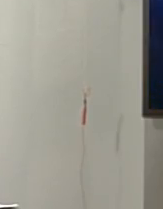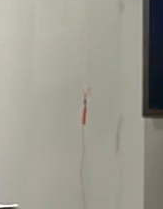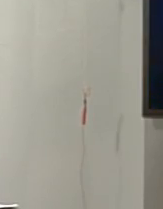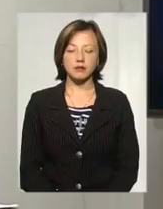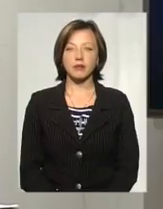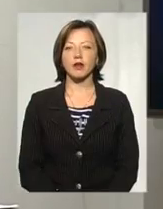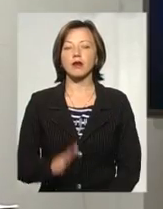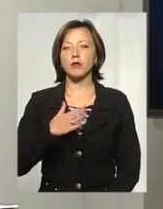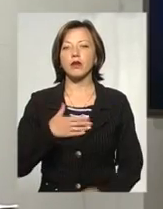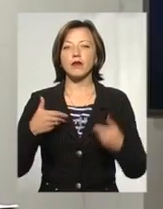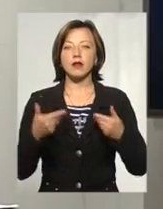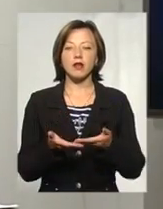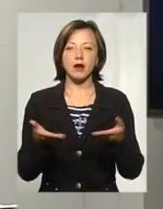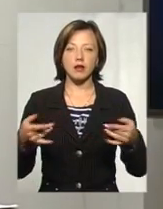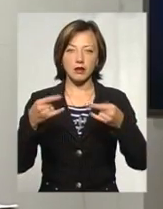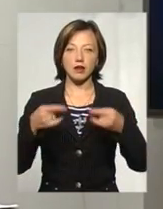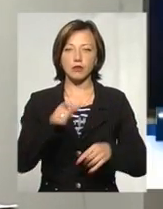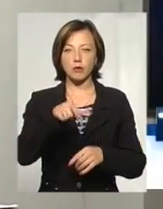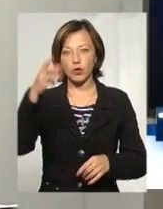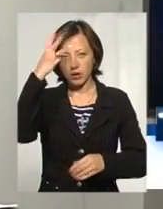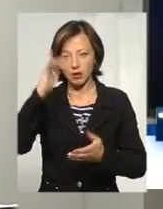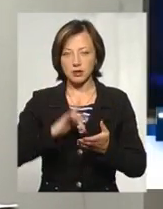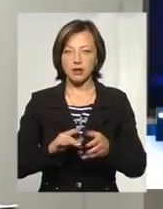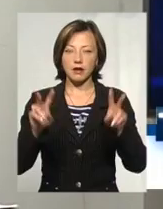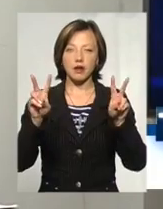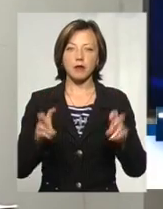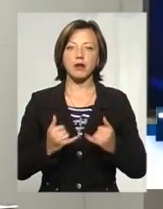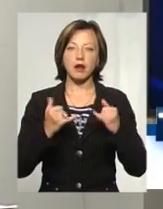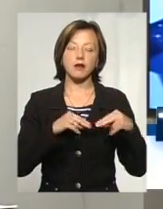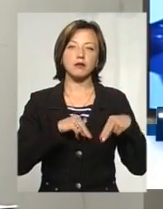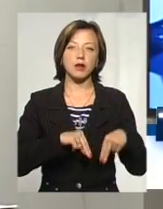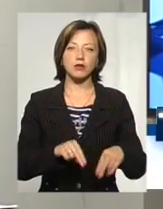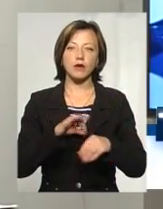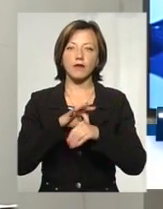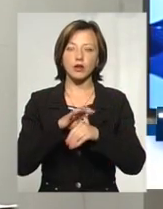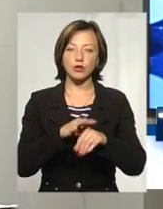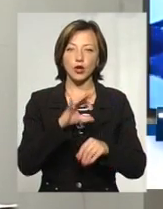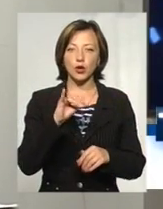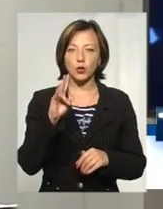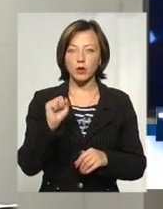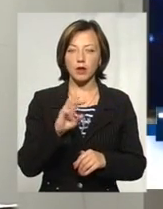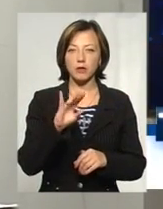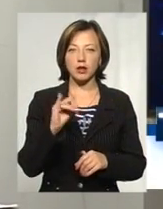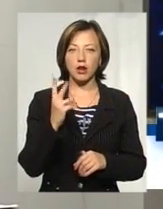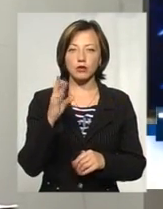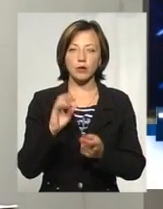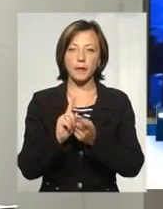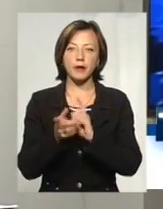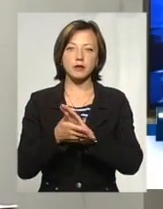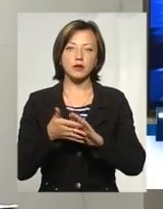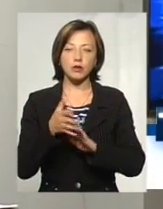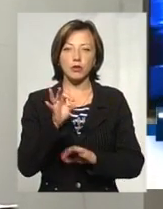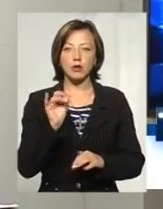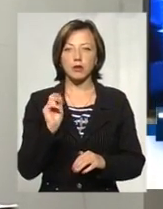Мої вітання усім телеглядачам «Поділяцентр» в ефірі теми. Сьогодні для вас у студії працює ведуча юна мітрашка, перекладна з